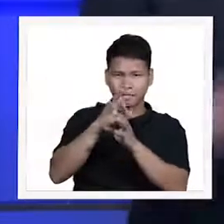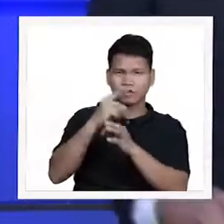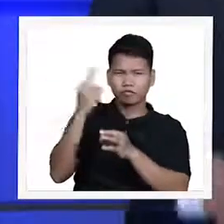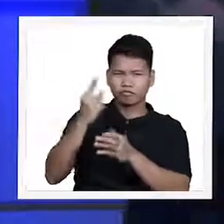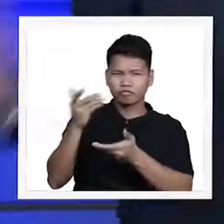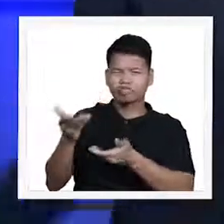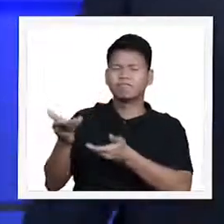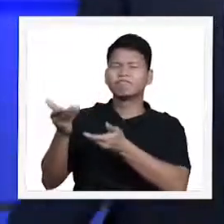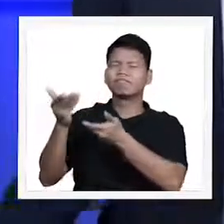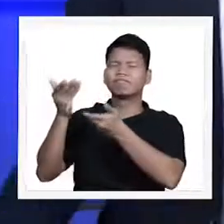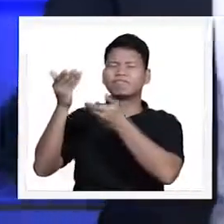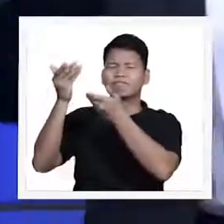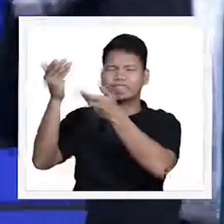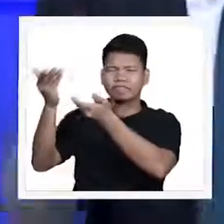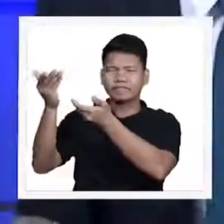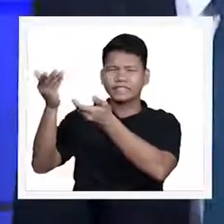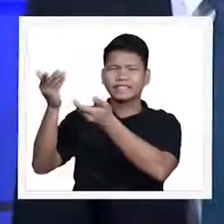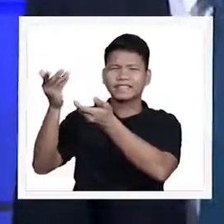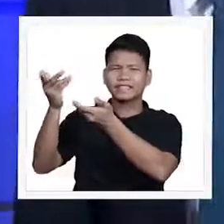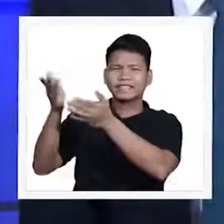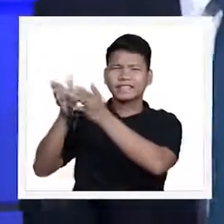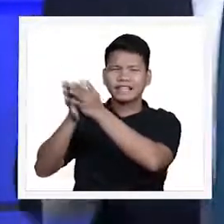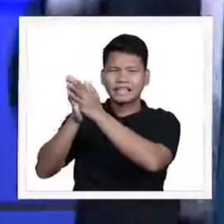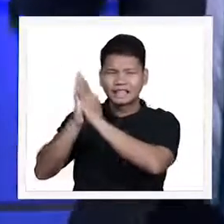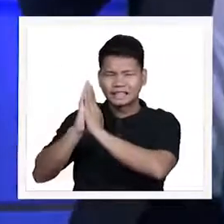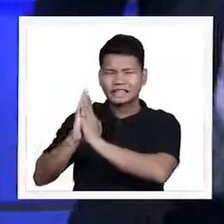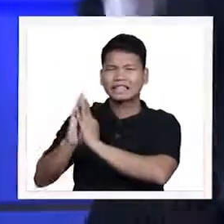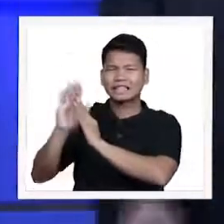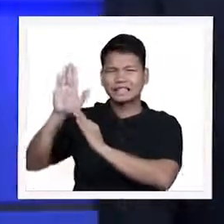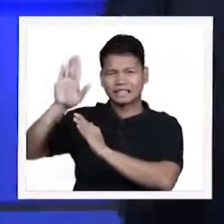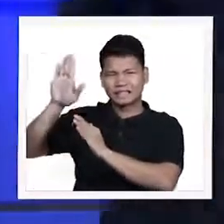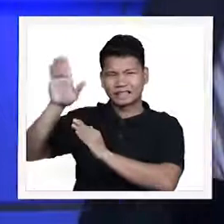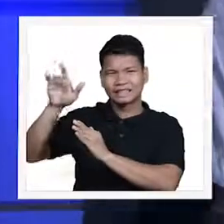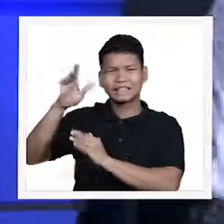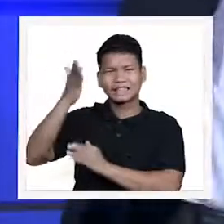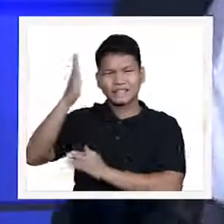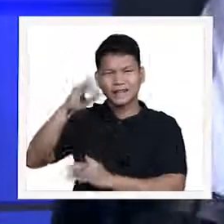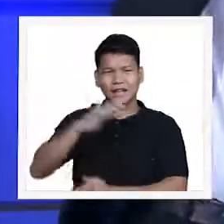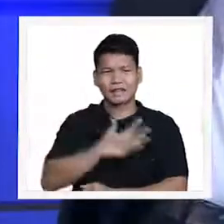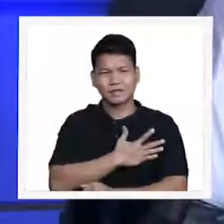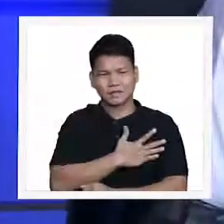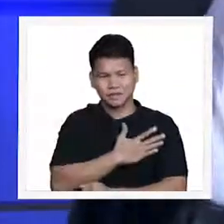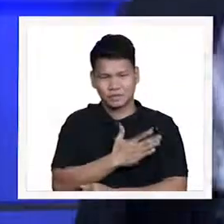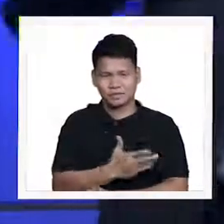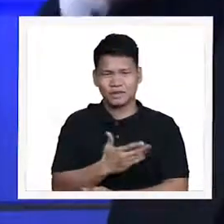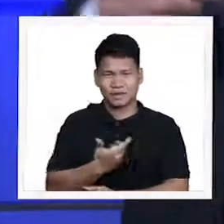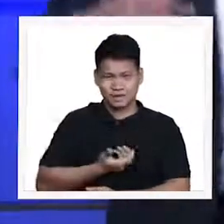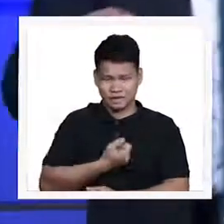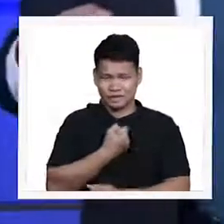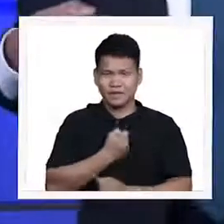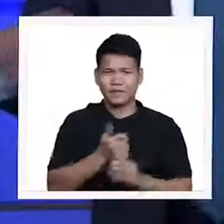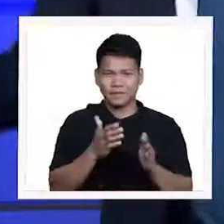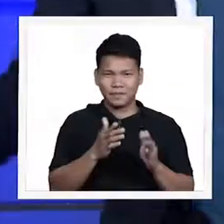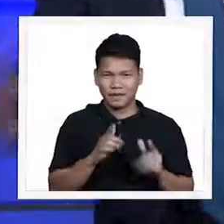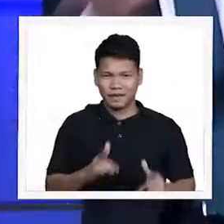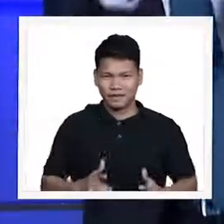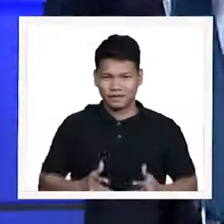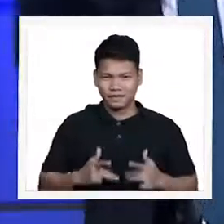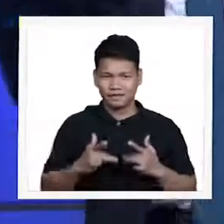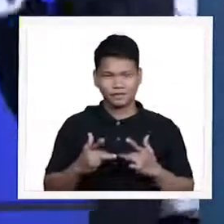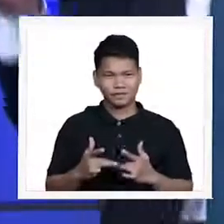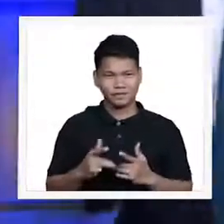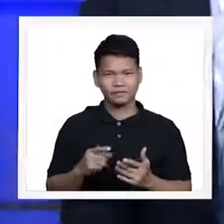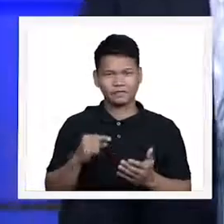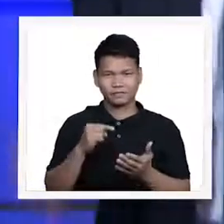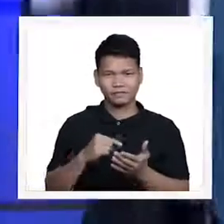will give it to me. No. Faith on the other hand is seeking God's will in my life. Ito po yung